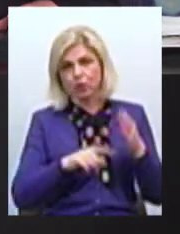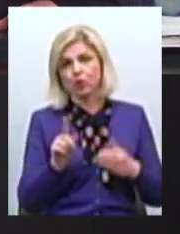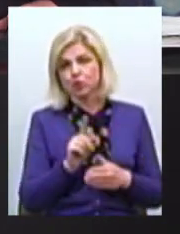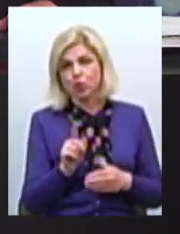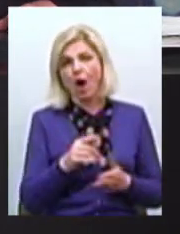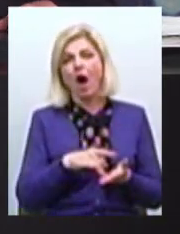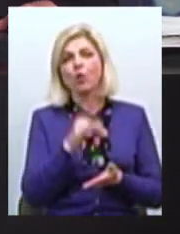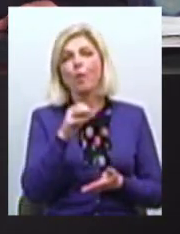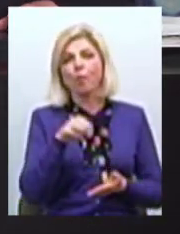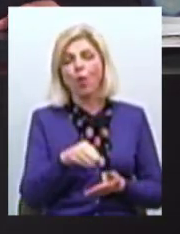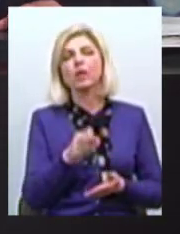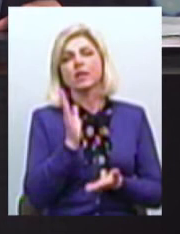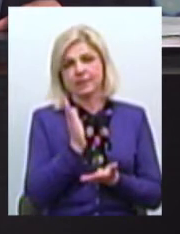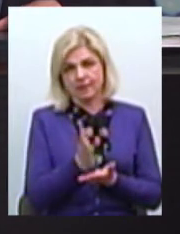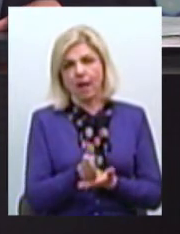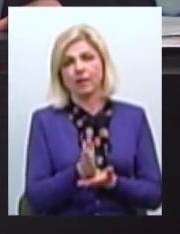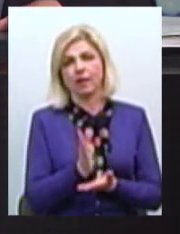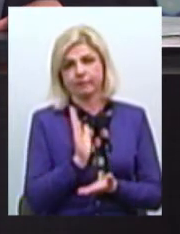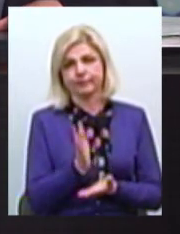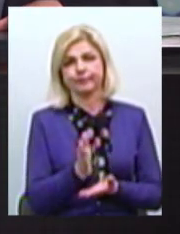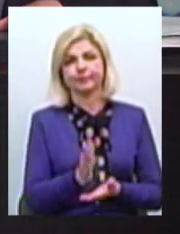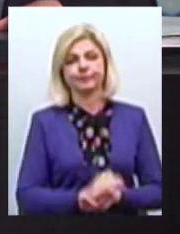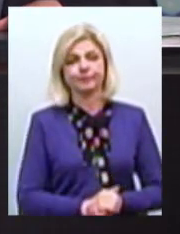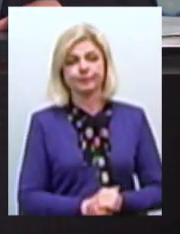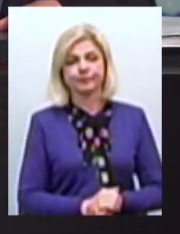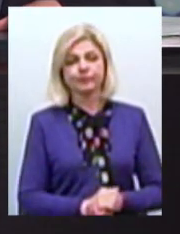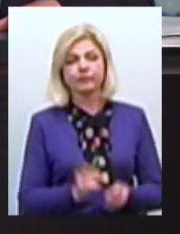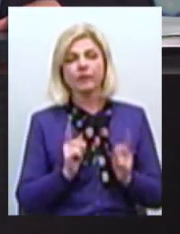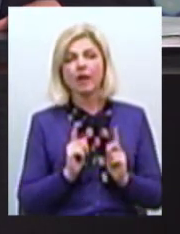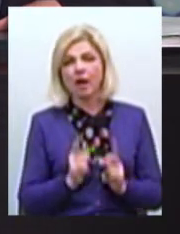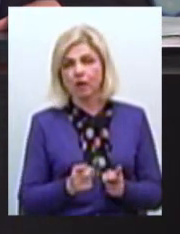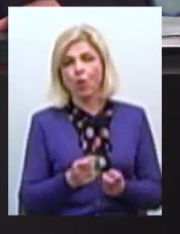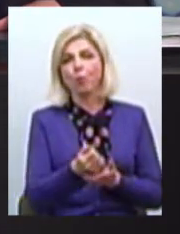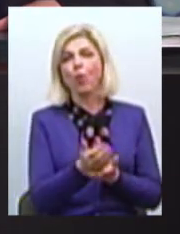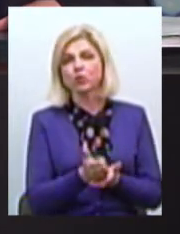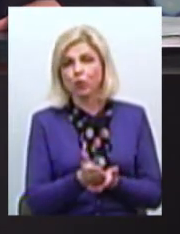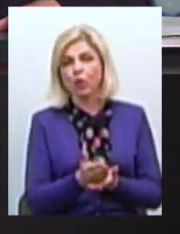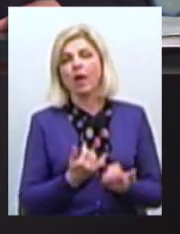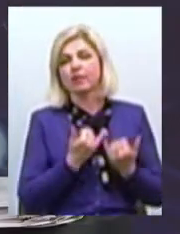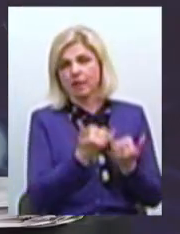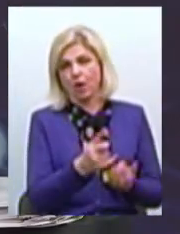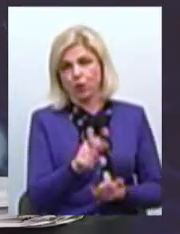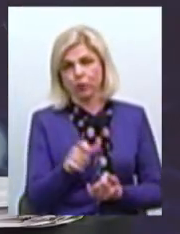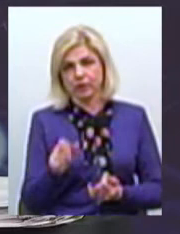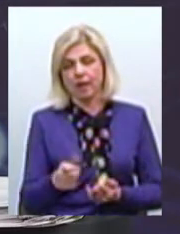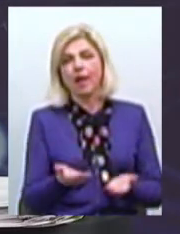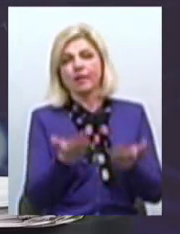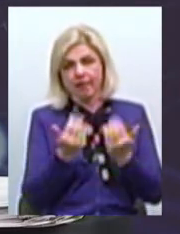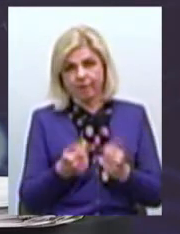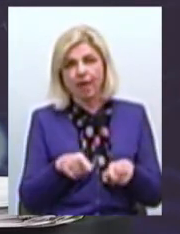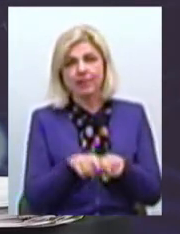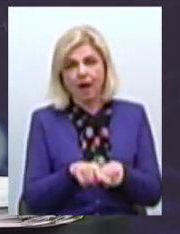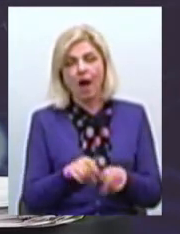аеропорт стане реальною послугою для людей Тобто, давайте так,